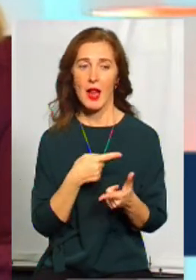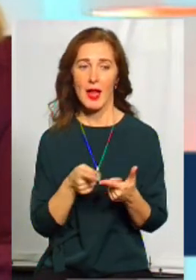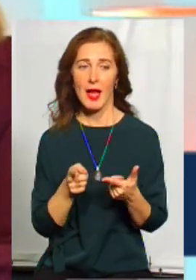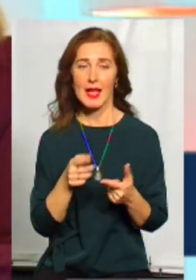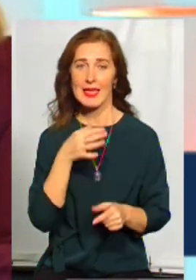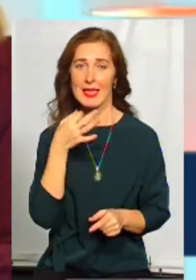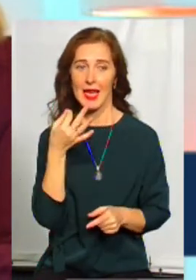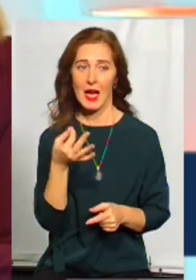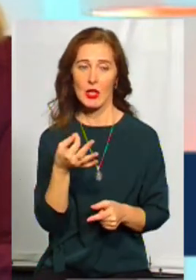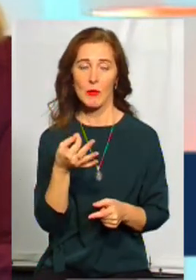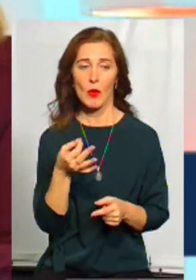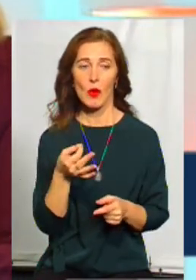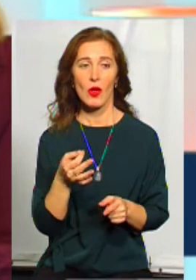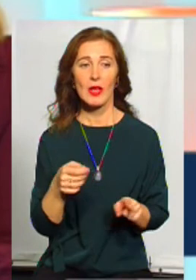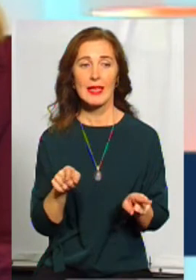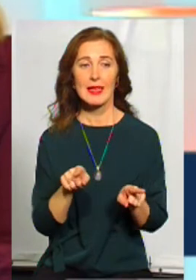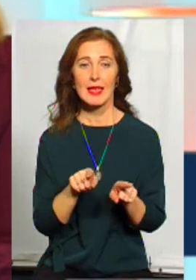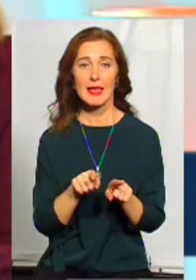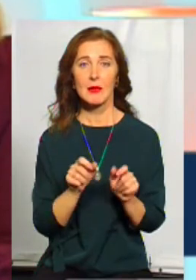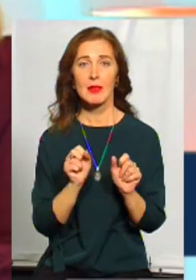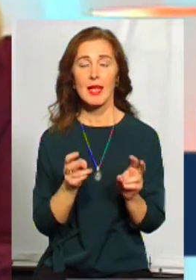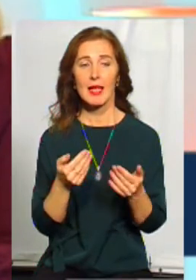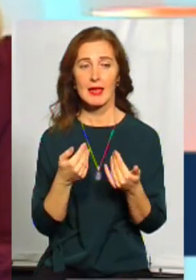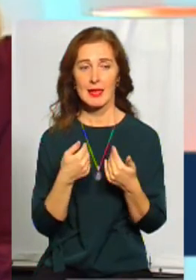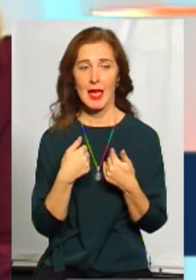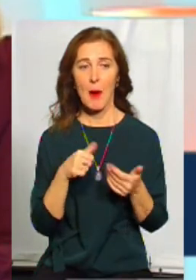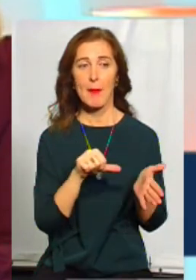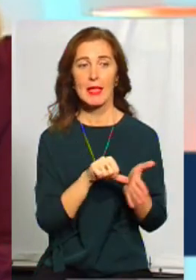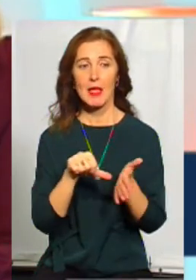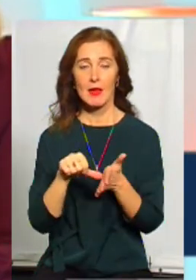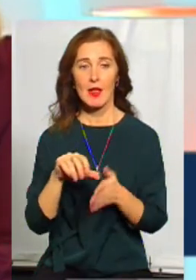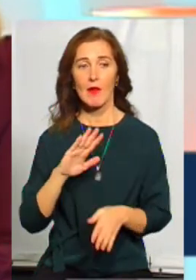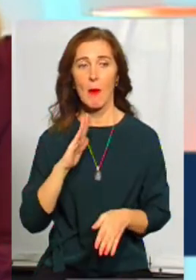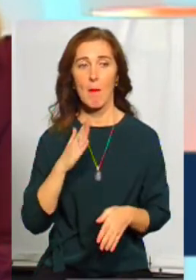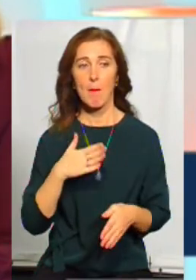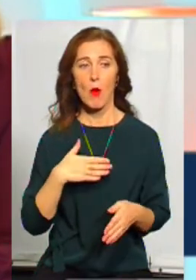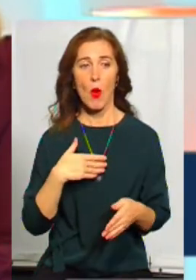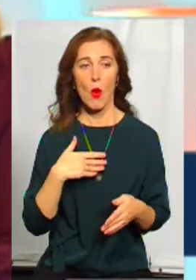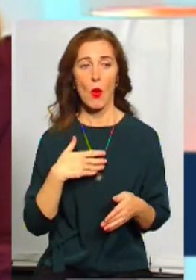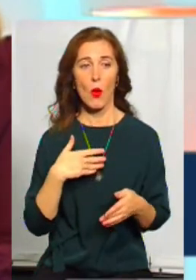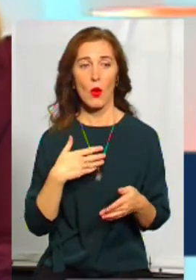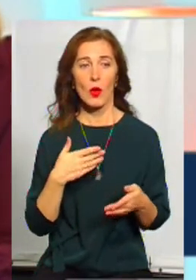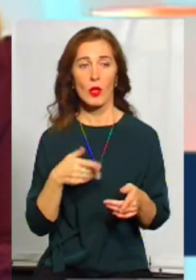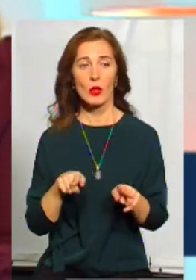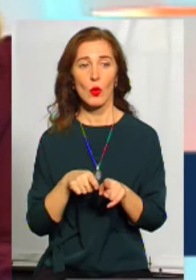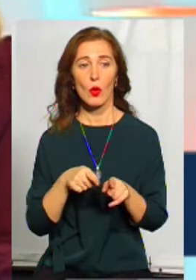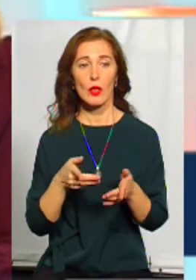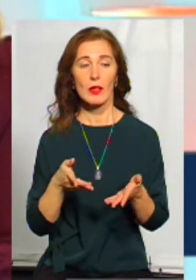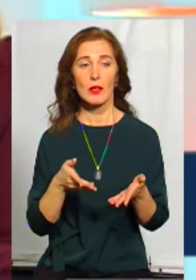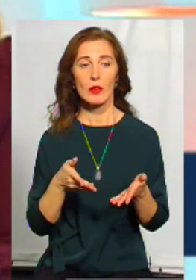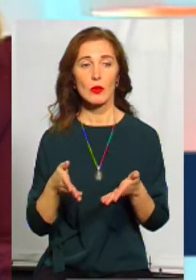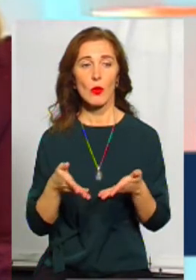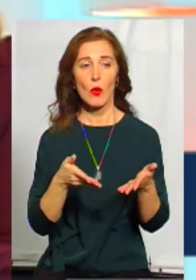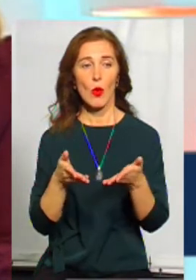Але, скажемо, таким, як я, представників мого, можливо, той ідеологі, яку ми сповідуємо, нічого